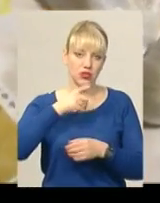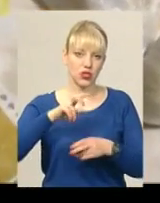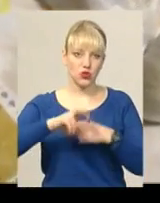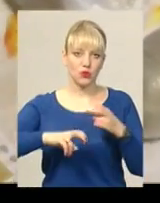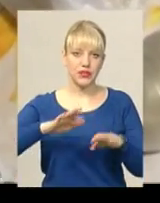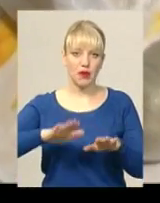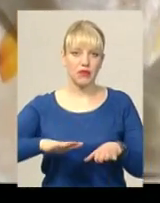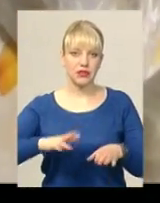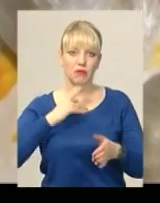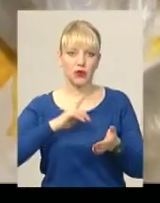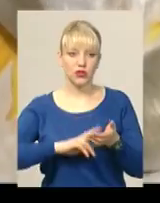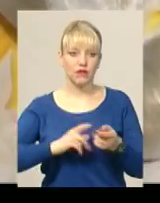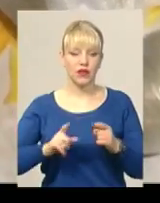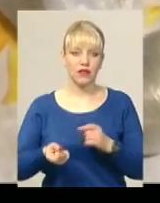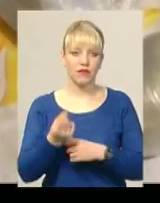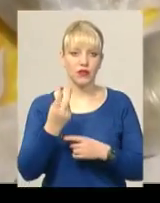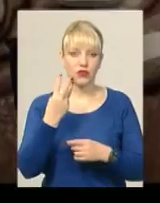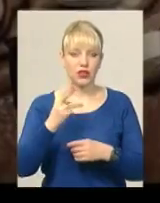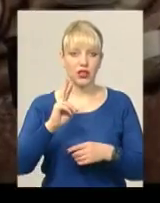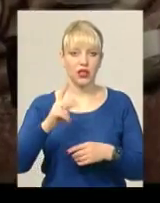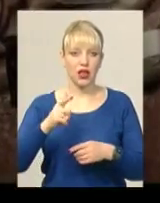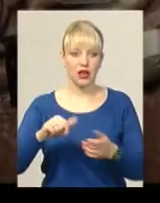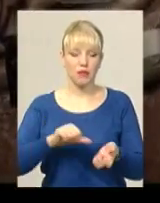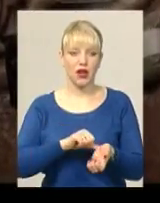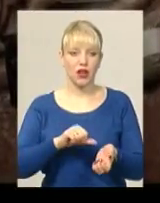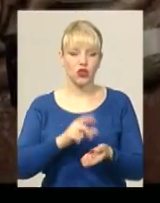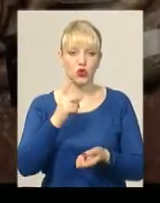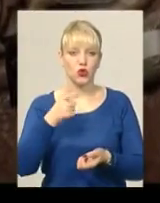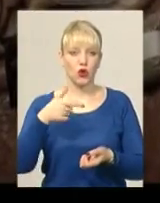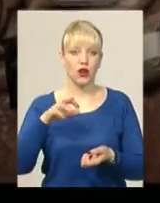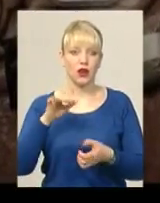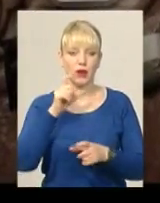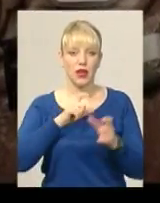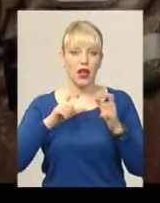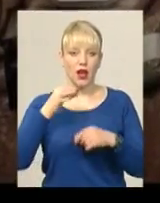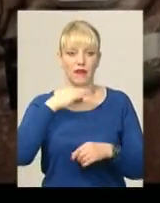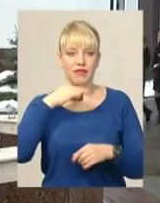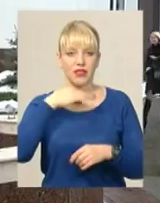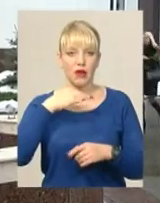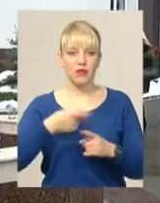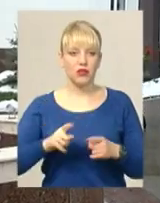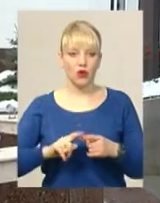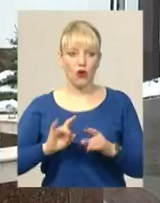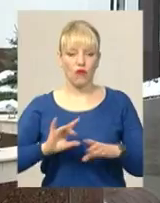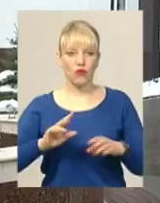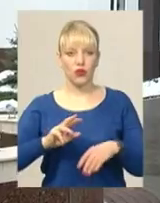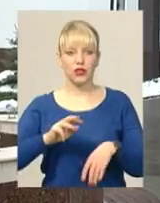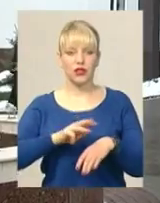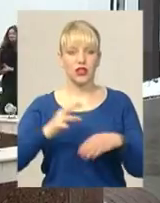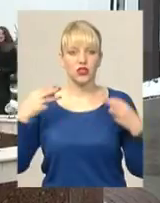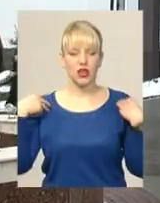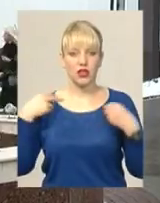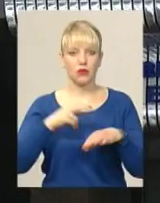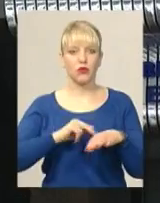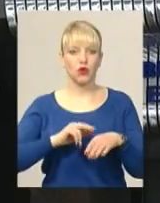місцем проживання у затриманих виявили 3 кілограми канабісу та 100 грамів амфітаміну, стверджує заступник начальника обласного управління поліції. Каже,